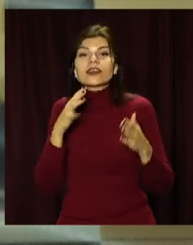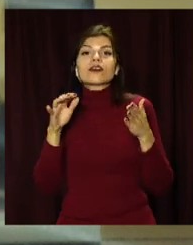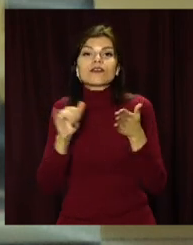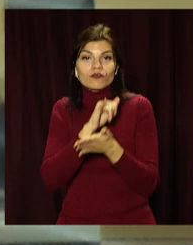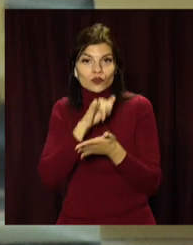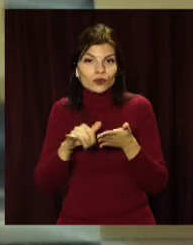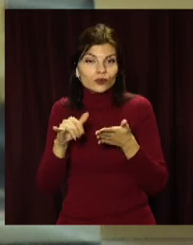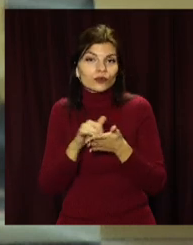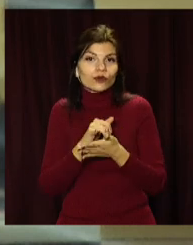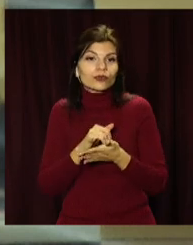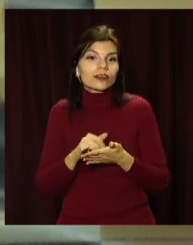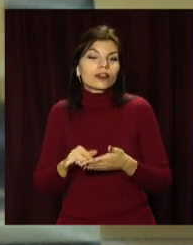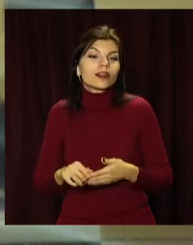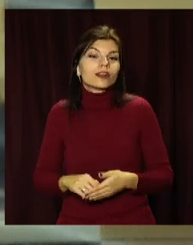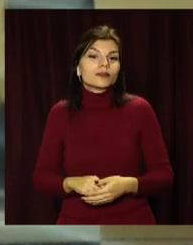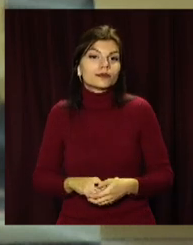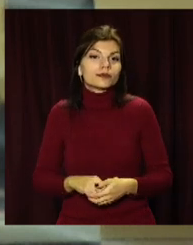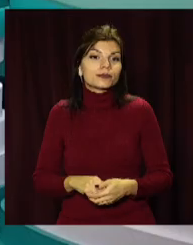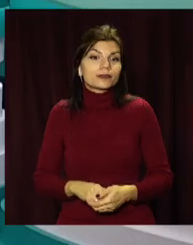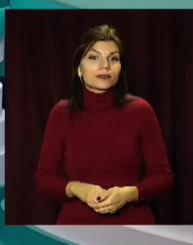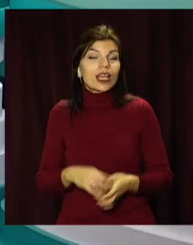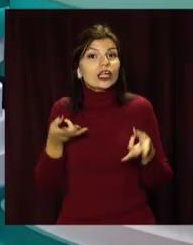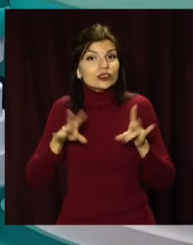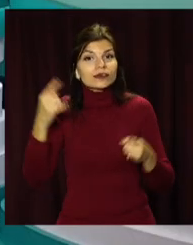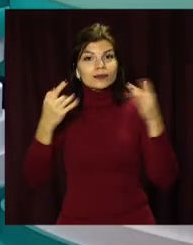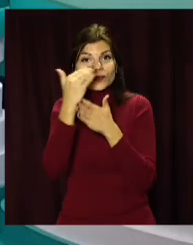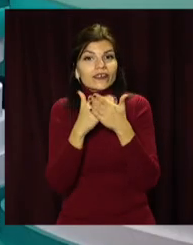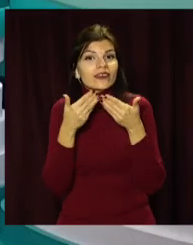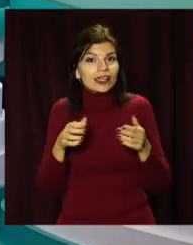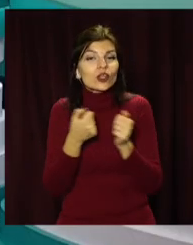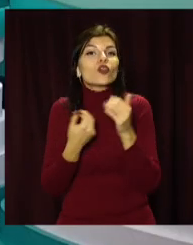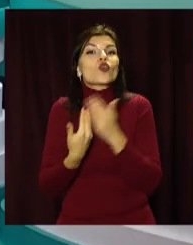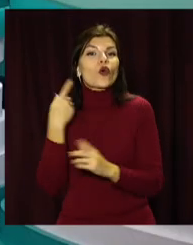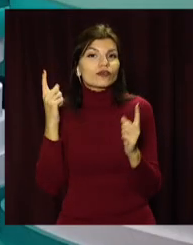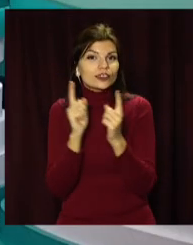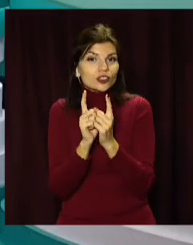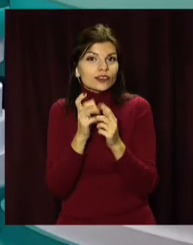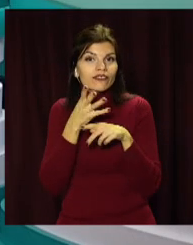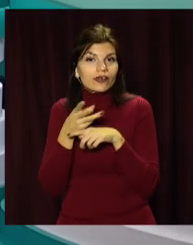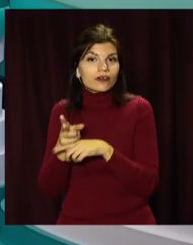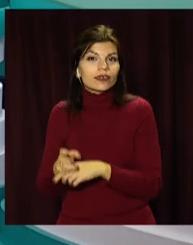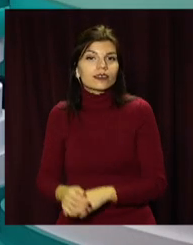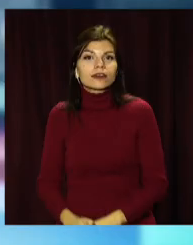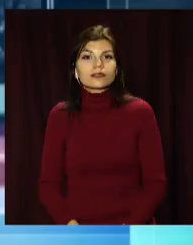в соціальних мережах та на нашому ютуб-каналі. Залишайтеся з відкритим і до нових зустрічей в ефірі.